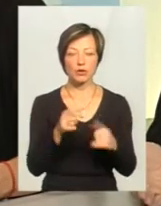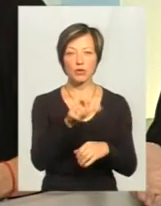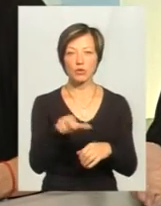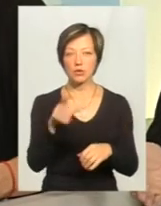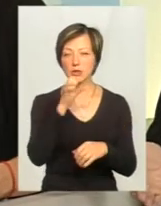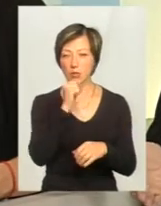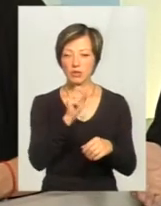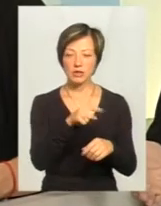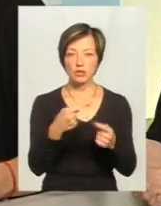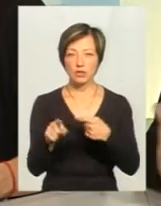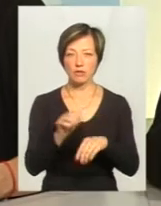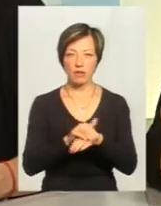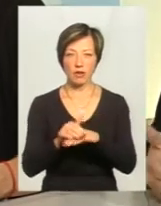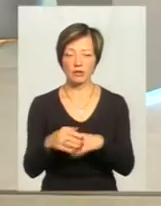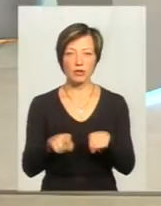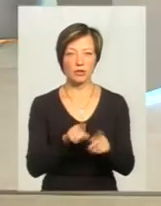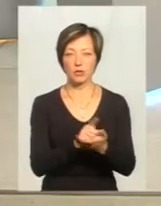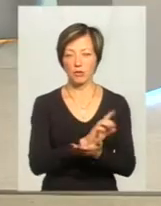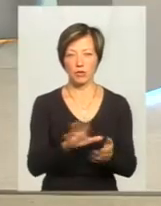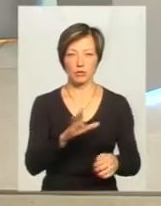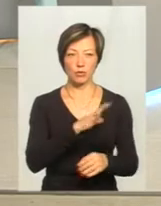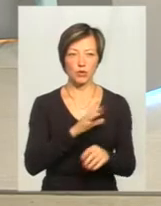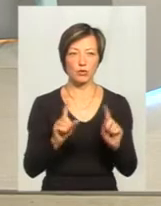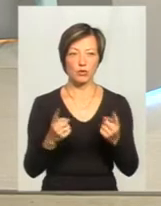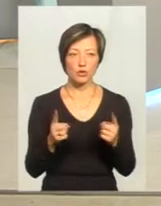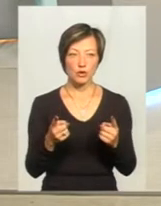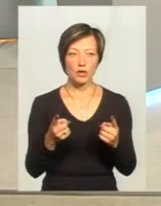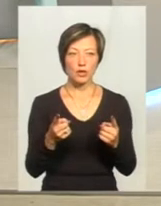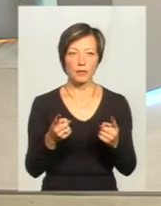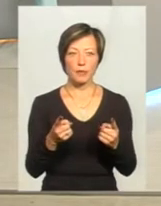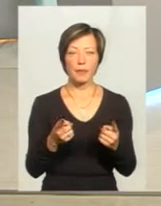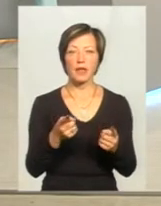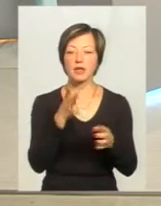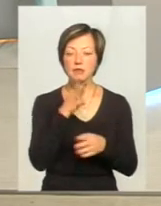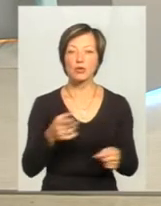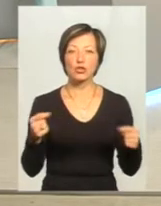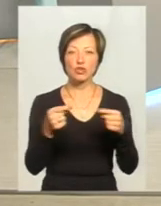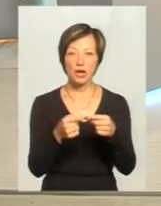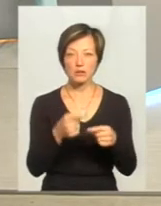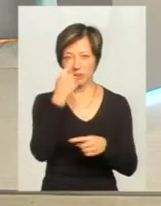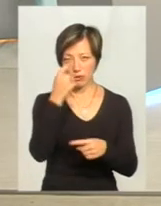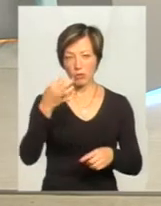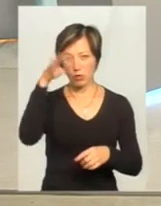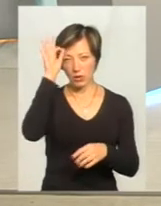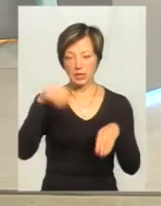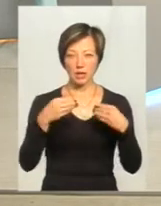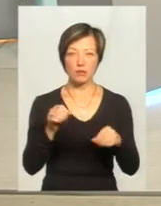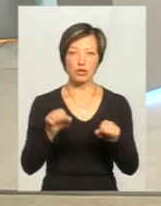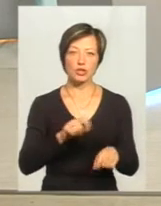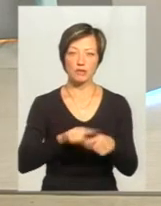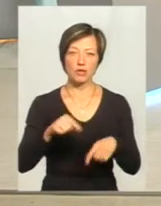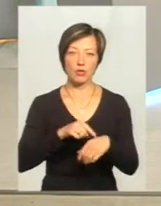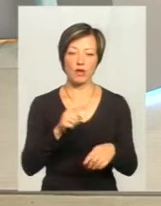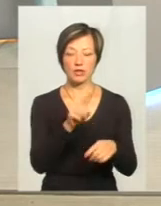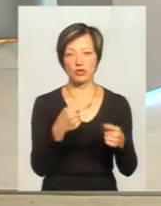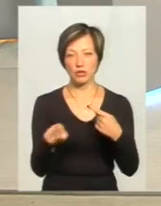замовчують ті чи інші факти. Такого не повинно бути. Тому що своєчасне повідомлення поліції дає можливість швидше нам проєгувати на